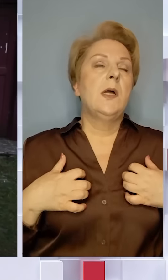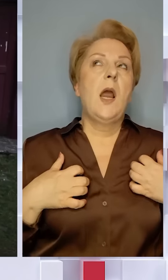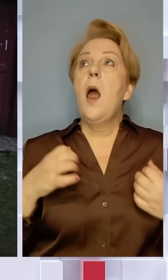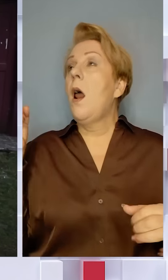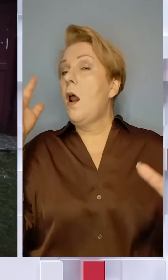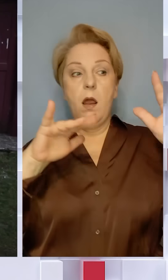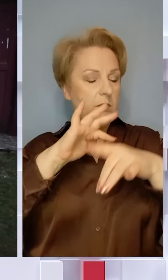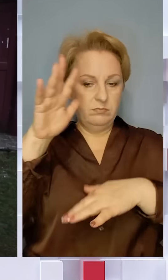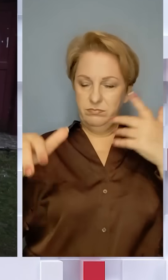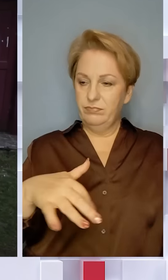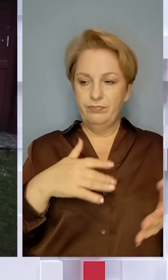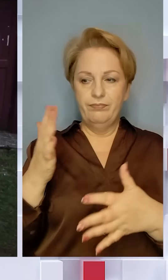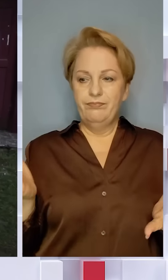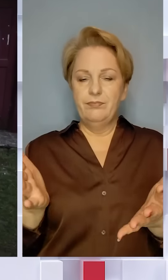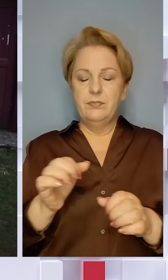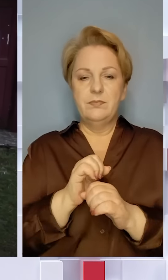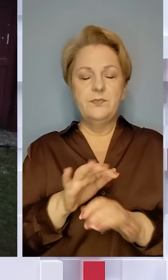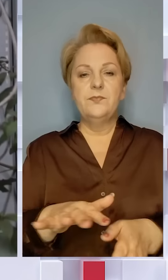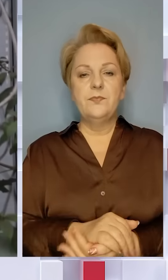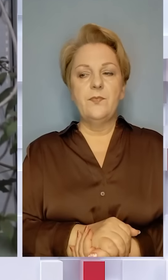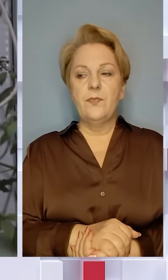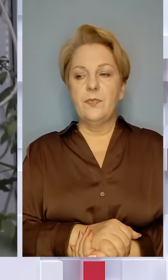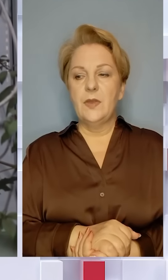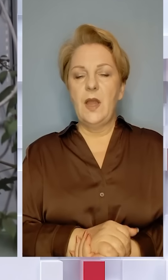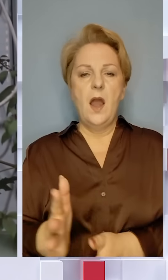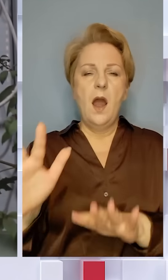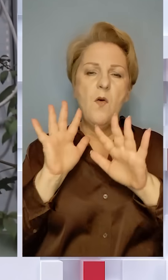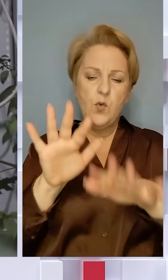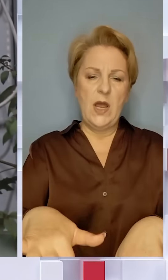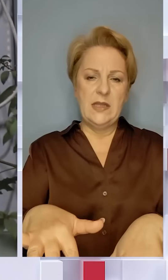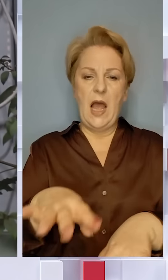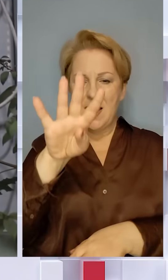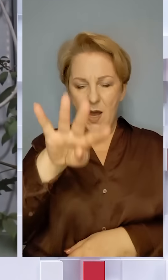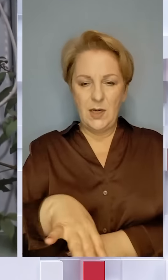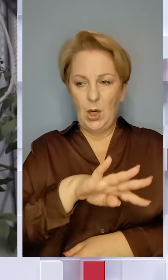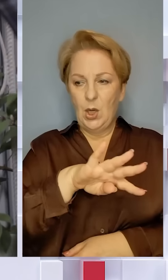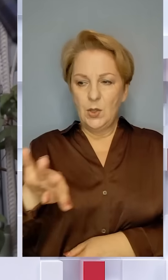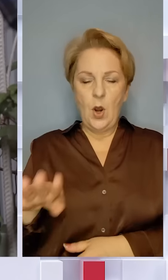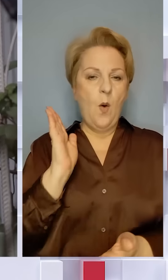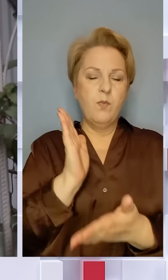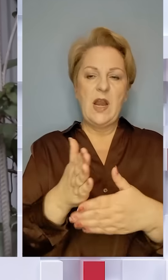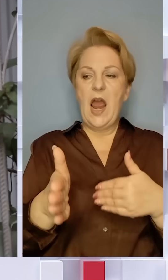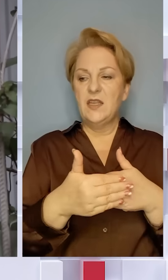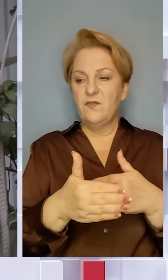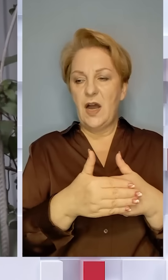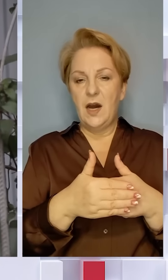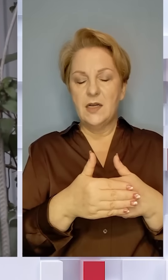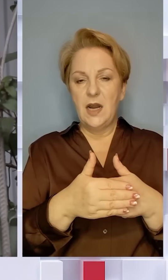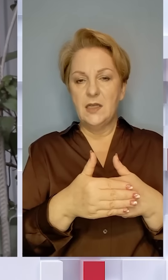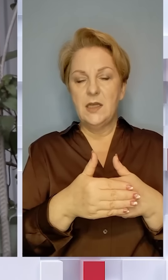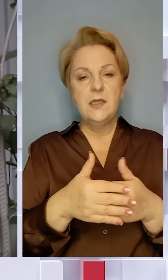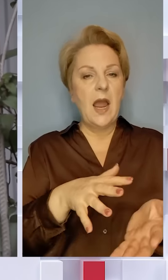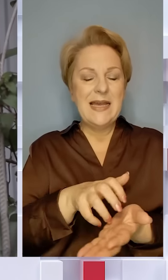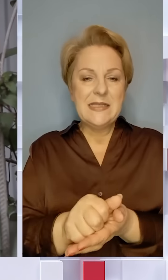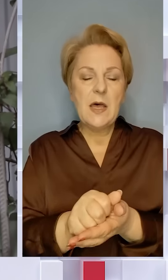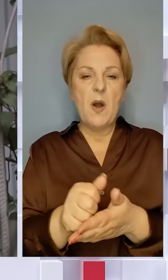Полетіло це один, одну сторону, другу. Полетіла рішотка прямо у двері, двері, як об'єм